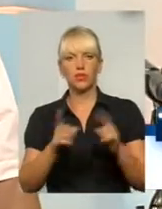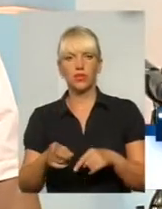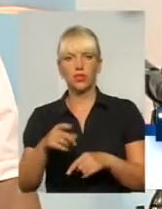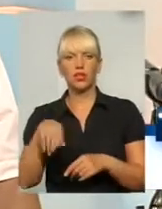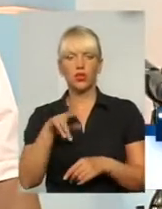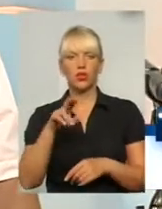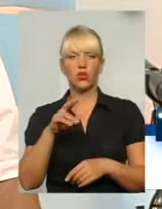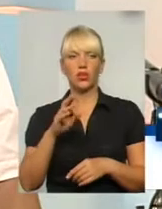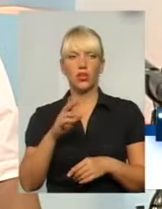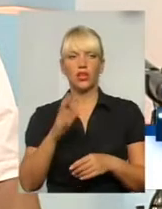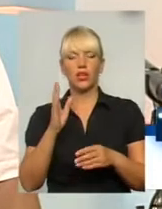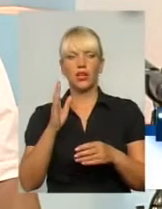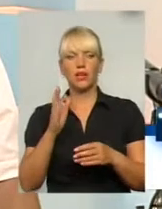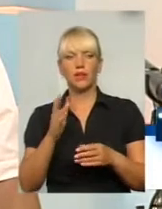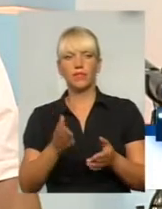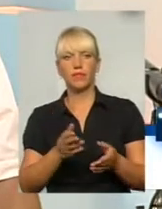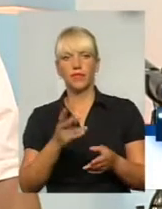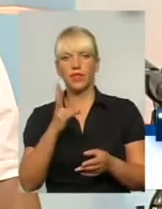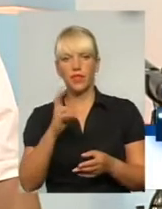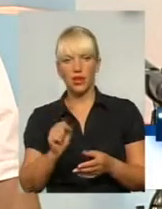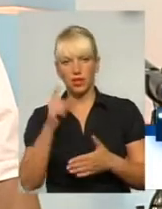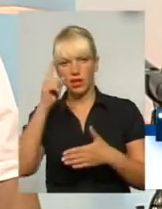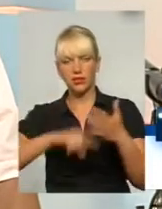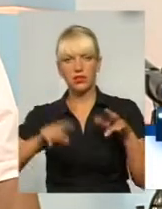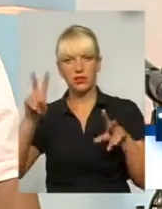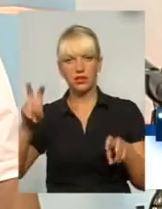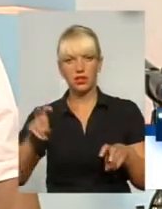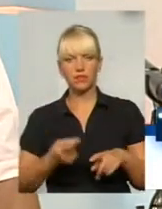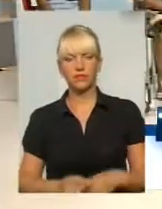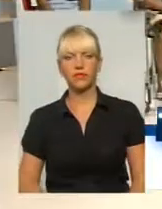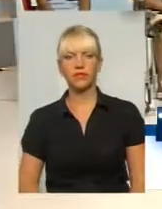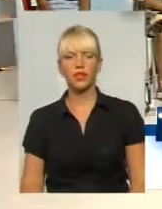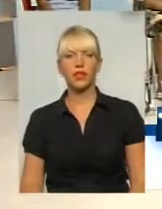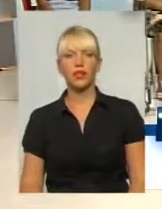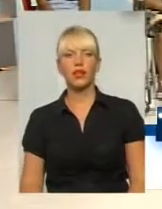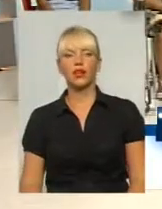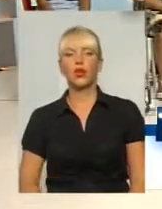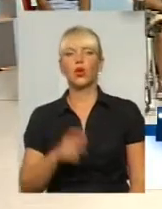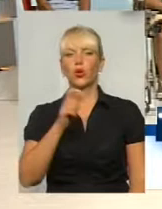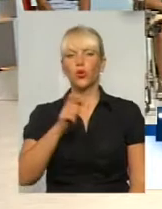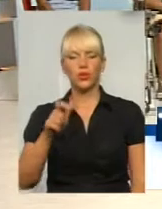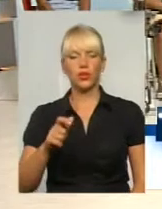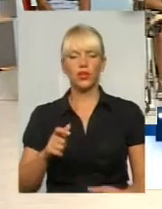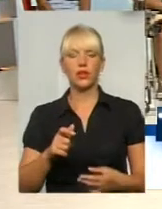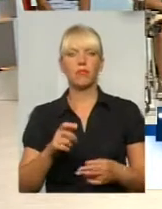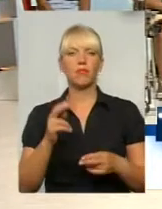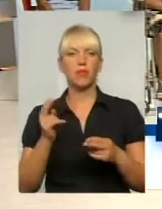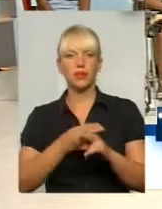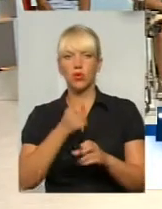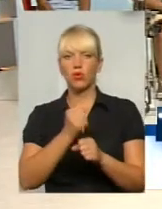на роботу комунального підприємства надії. Людей без роботи ніхто не збирається залишати, тому що